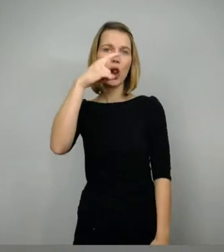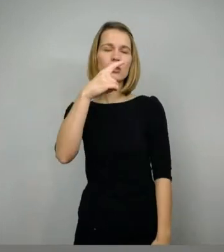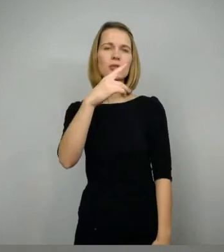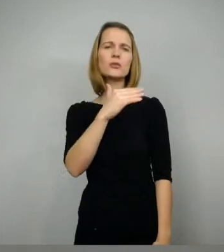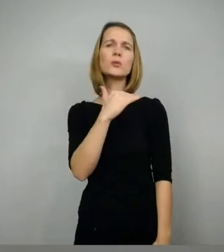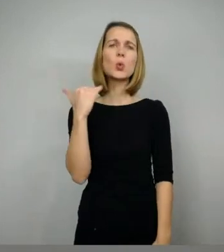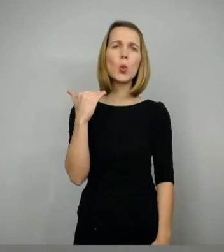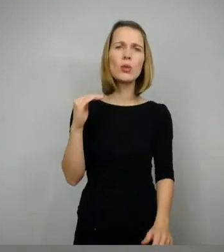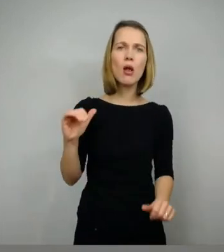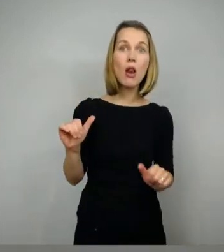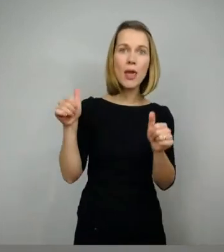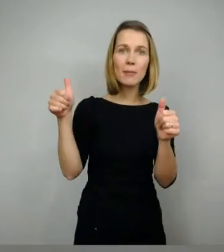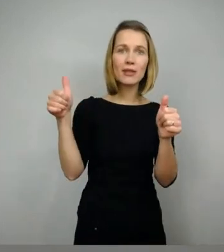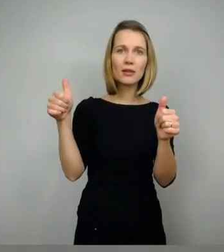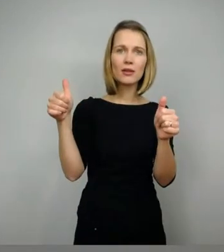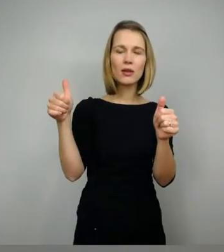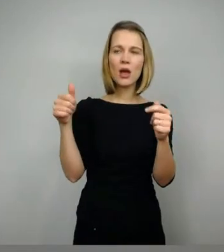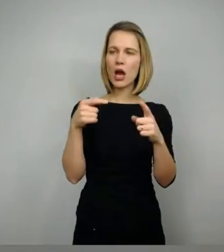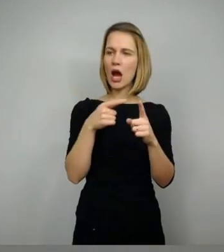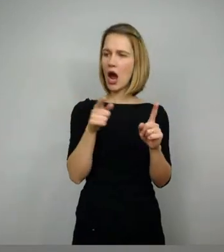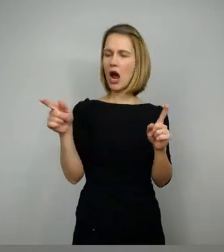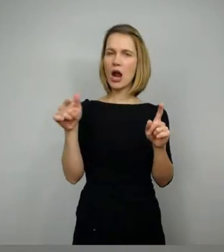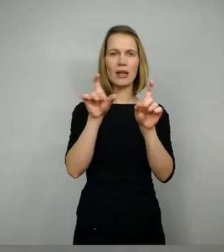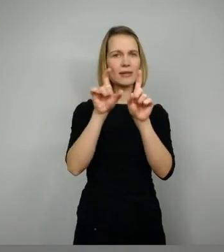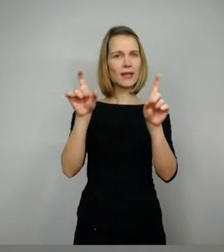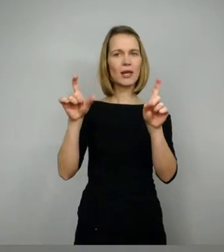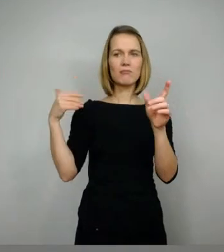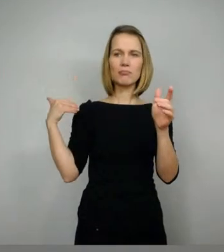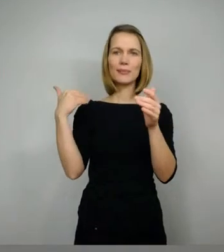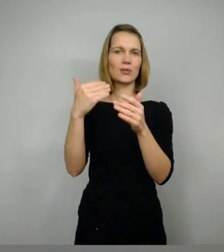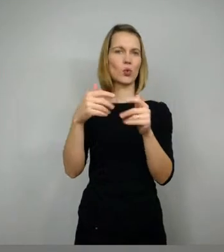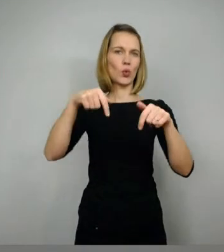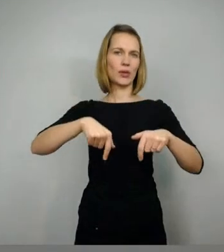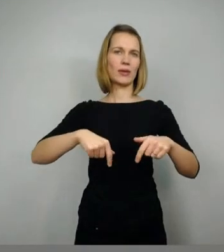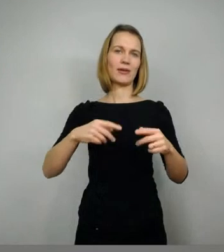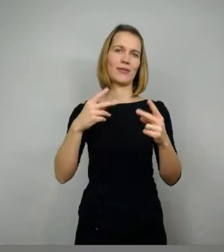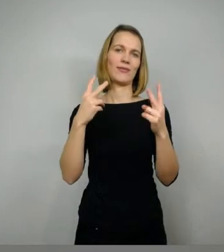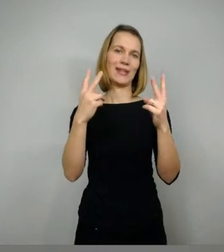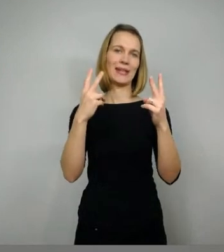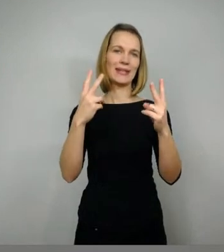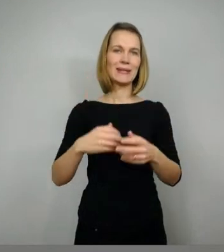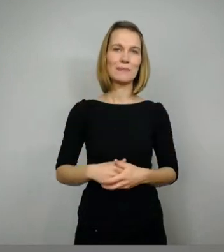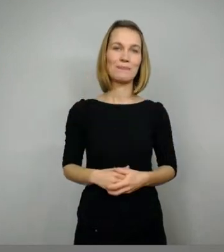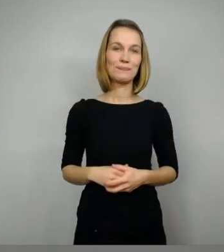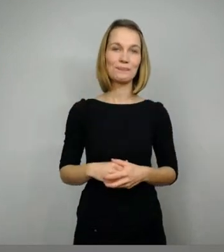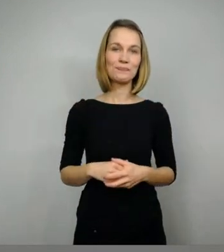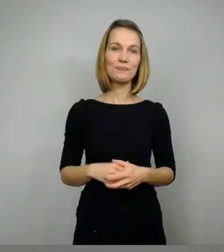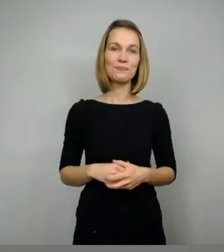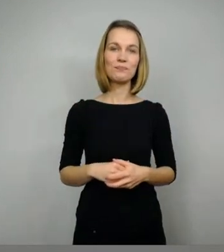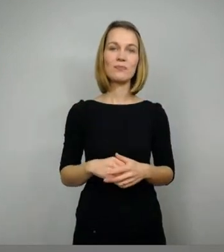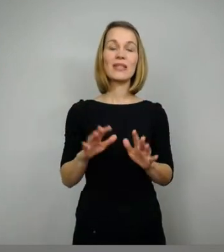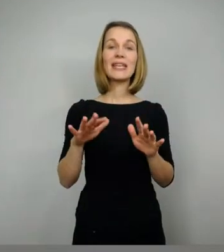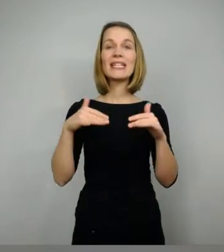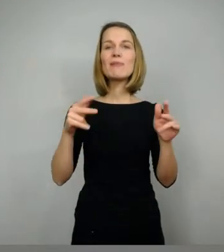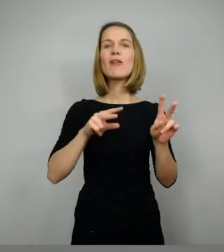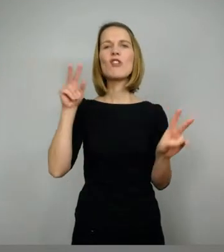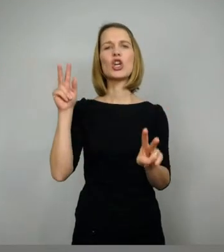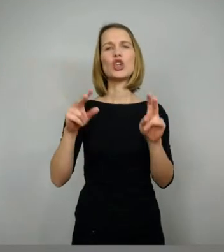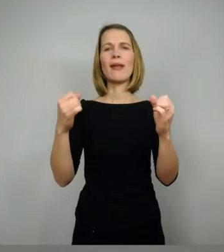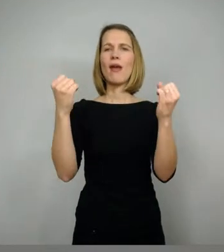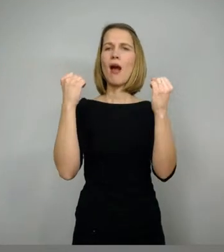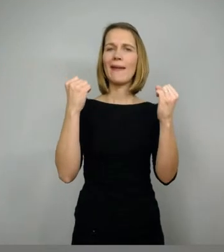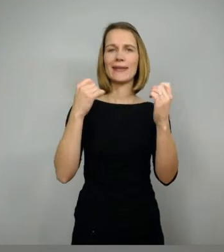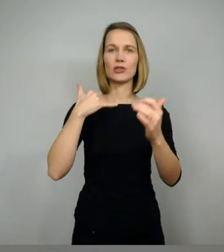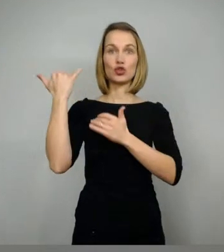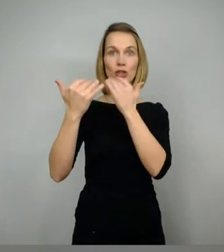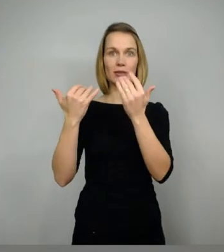Also ganz elementare Dinge spielen da eine Rolle. Jetzt gibt es natürlich sehr, sehr viele verschiedene Heldengeschichten. Wir haben jetzt gar nicht die Zeit, dass wir